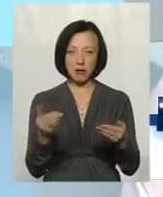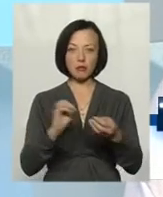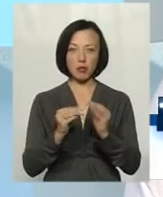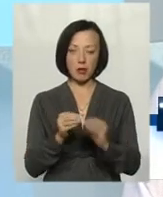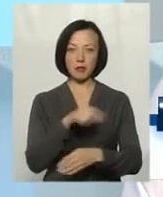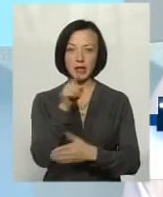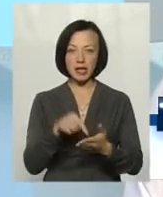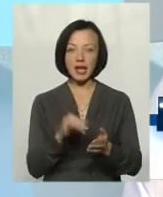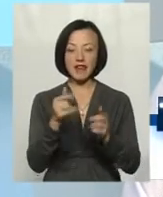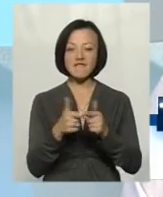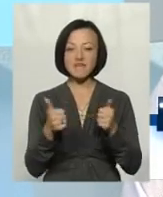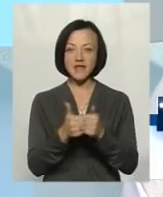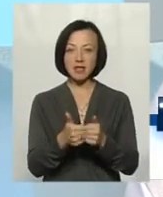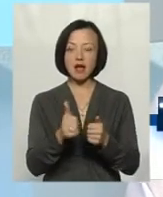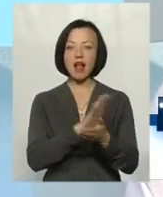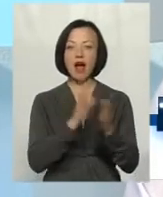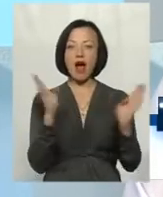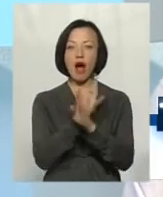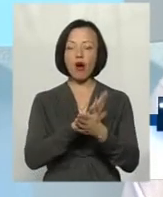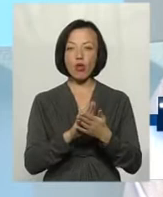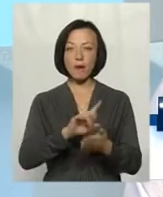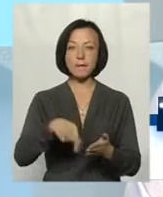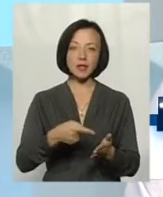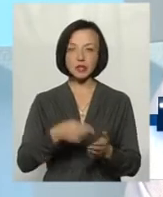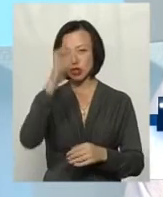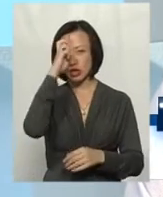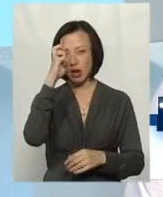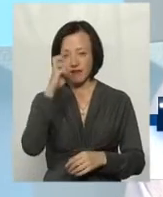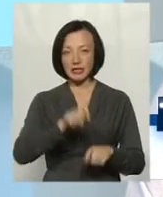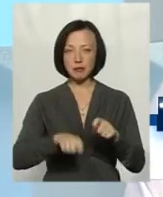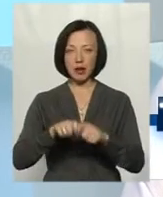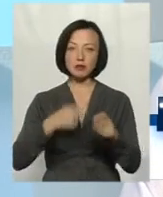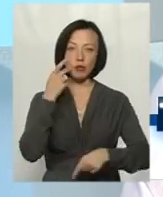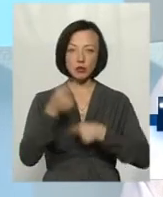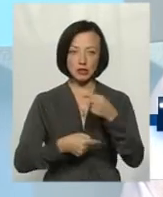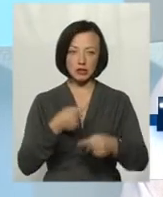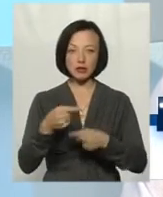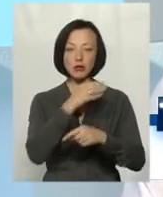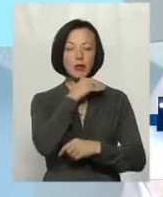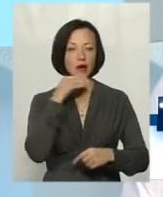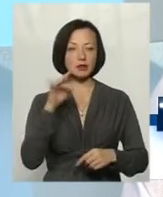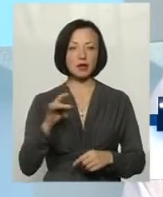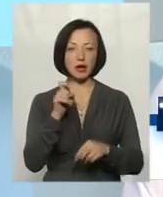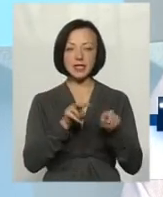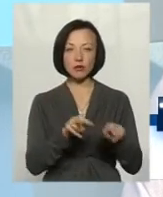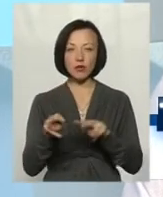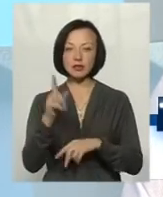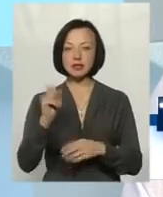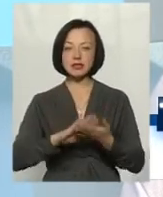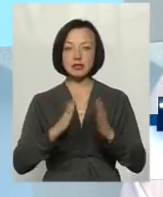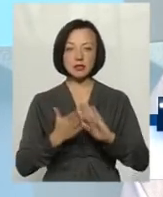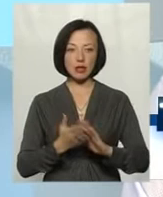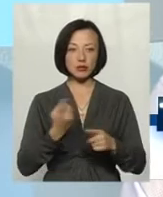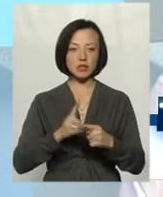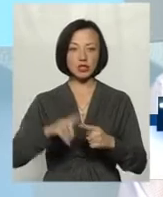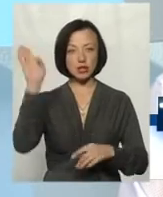і відділ благоустрою та екології міста і Державної екологічної інспекції. Ми постійно неодноразово слідкували за станами